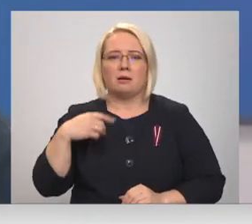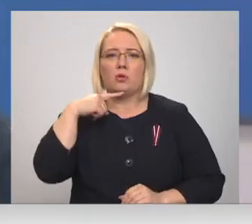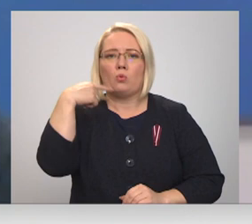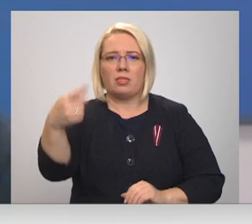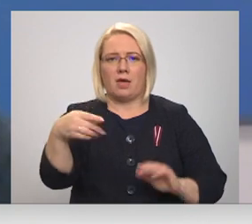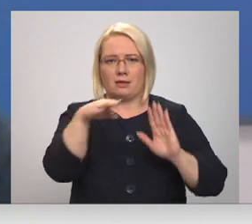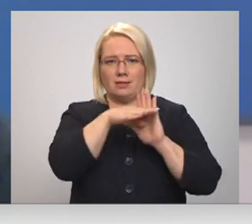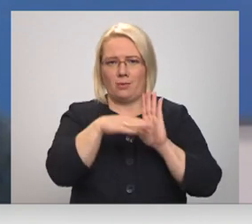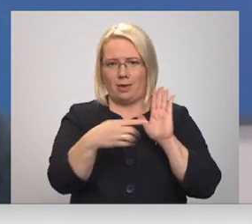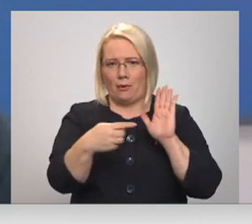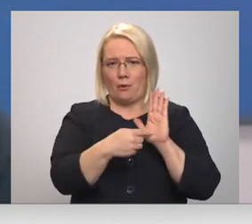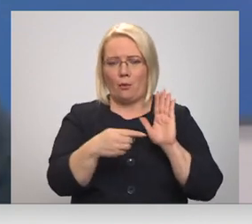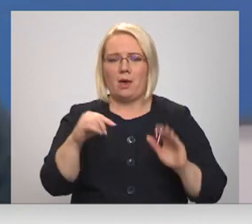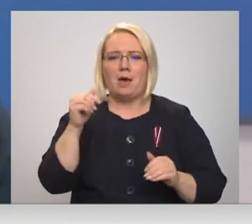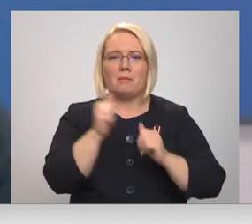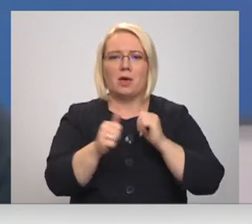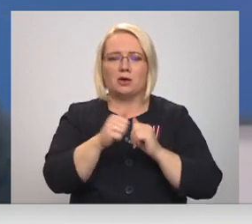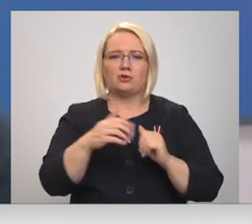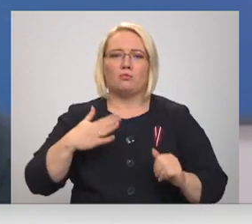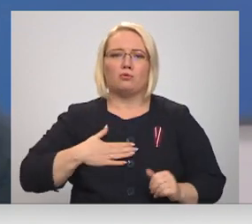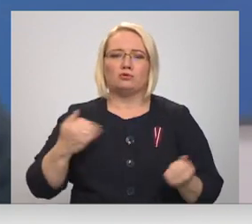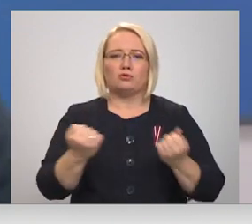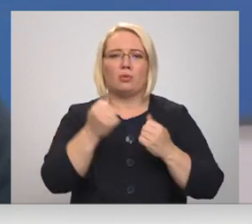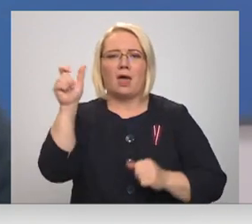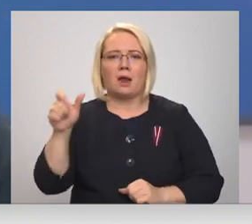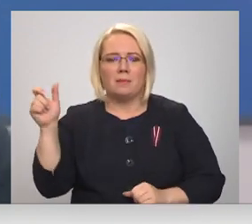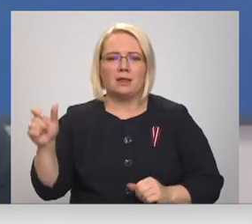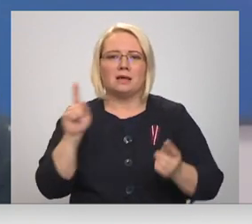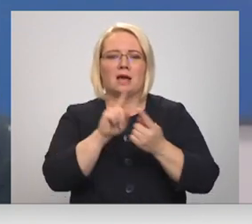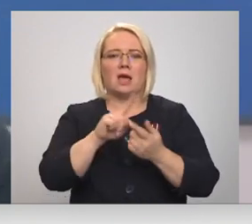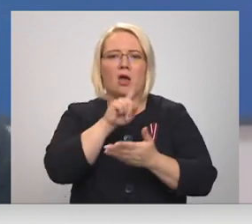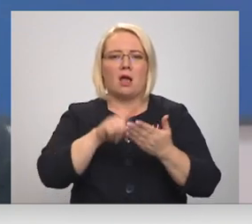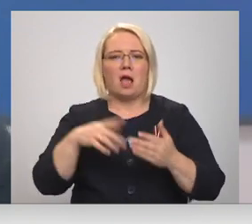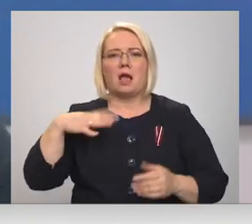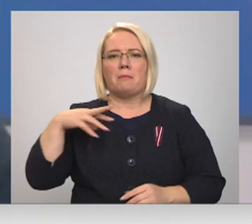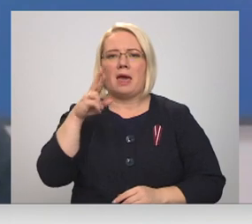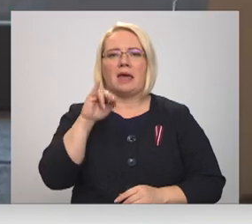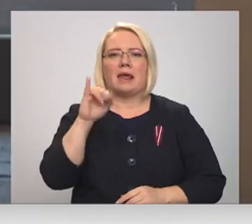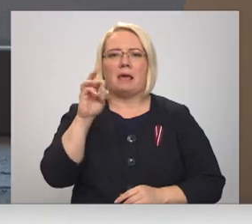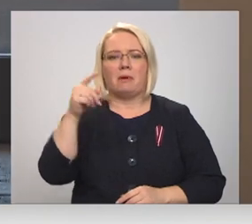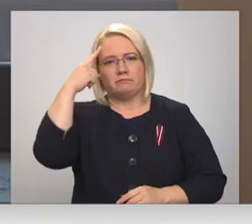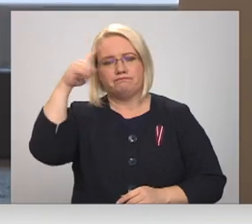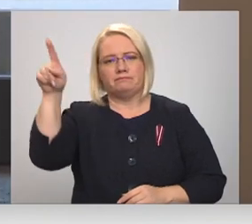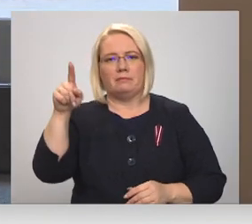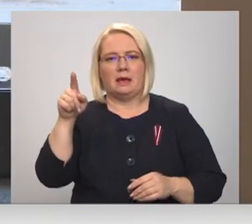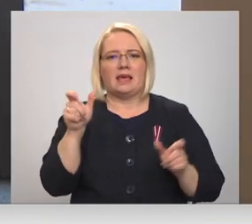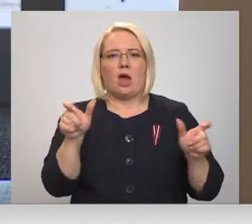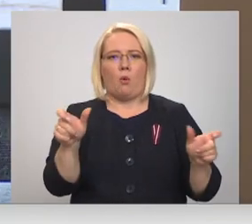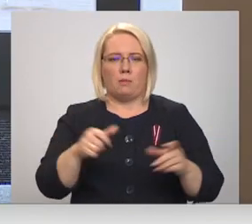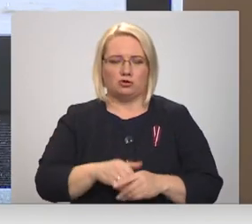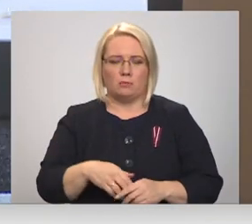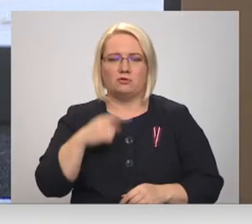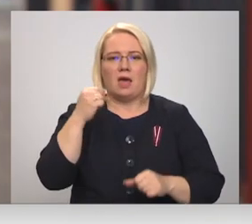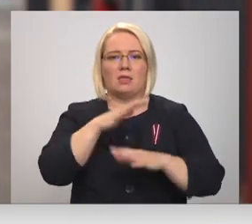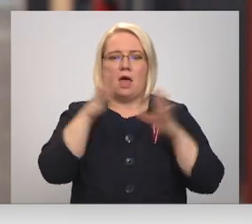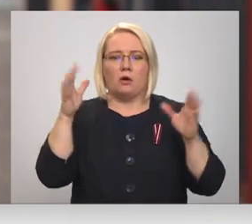mūsu darbinieks atskarās ar jautājumu, kāpēc Rīmija ir izdomājušās ierobežojumus. Daudz darba bija nedēļas